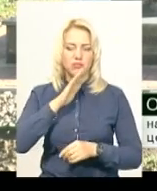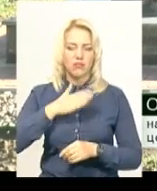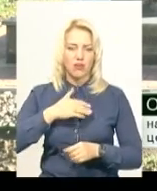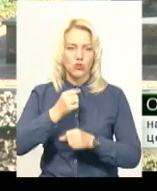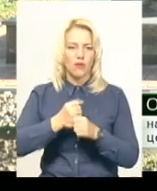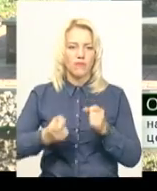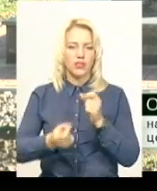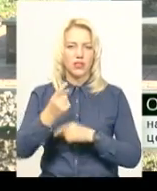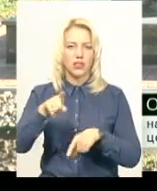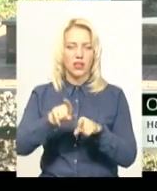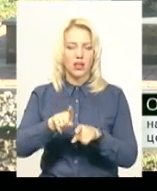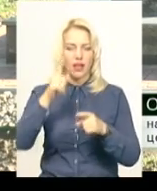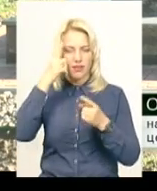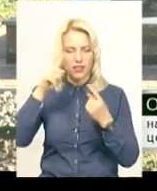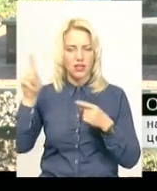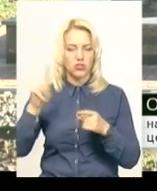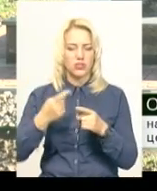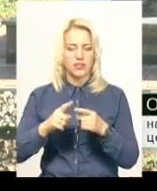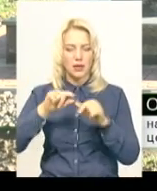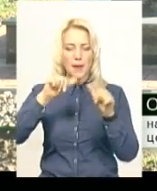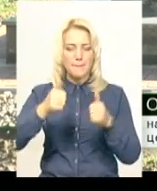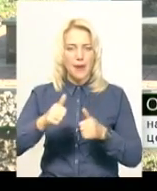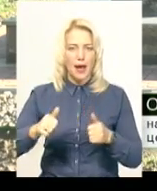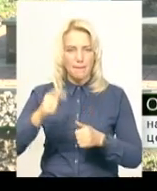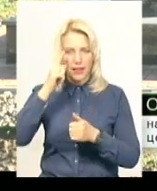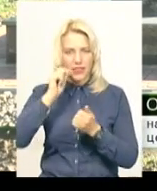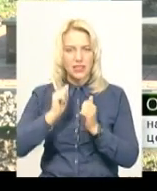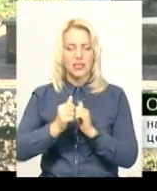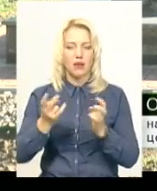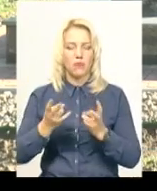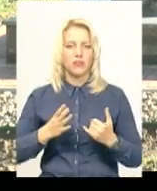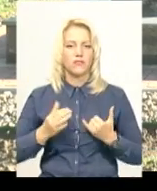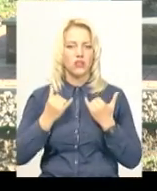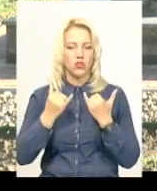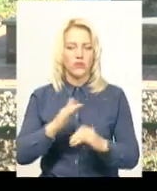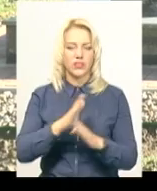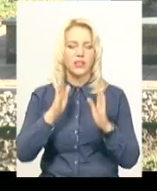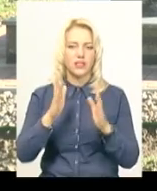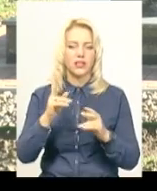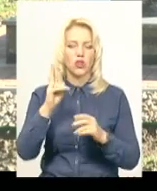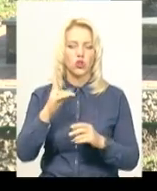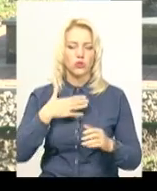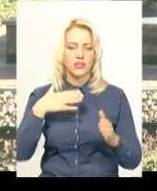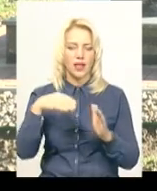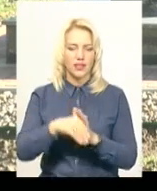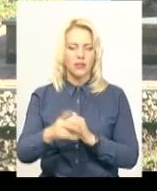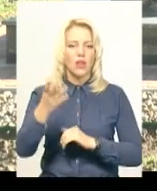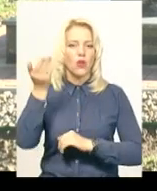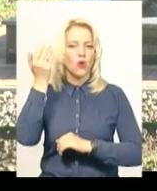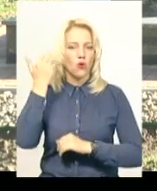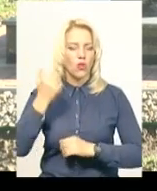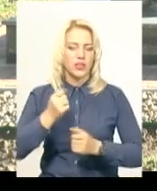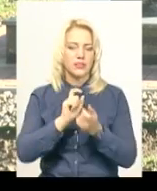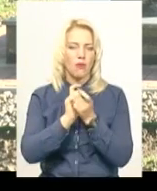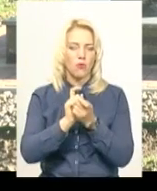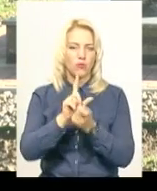така ідея, що цей пам'ятний знак повинен вшановувати не тільки тих, хто загинув і колись боровся за незалежність